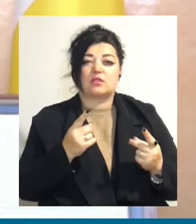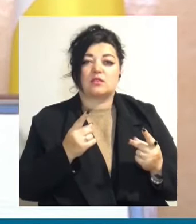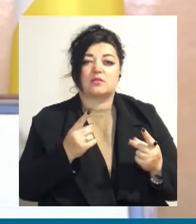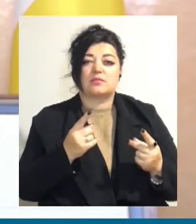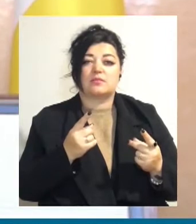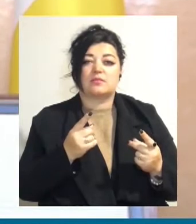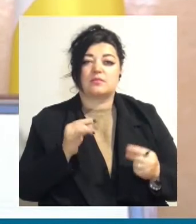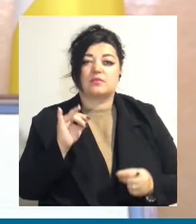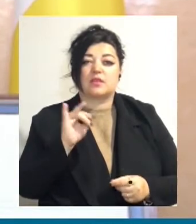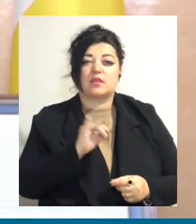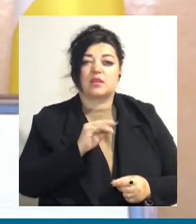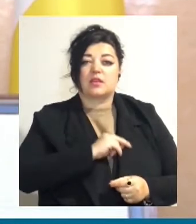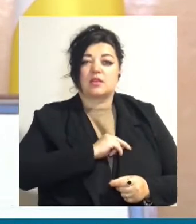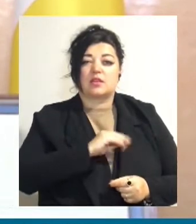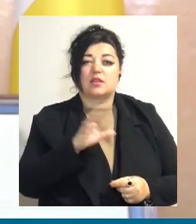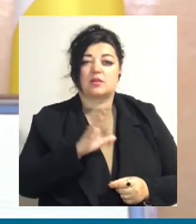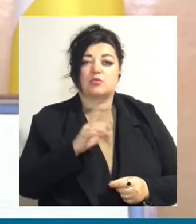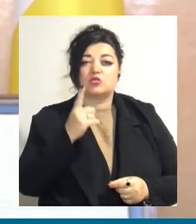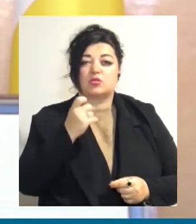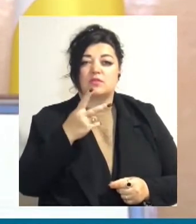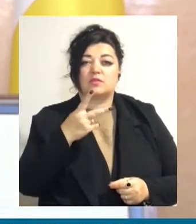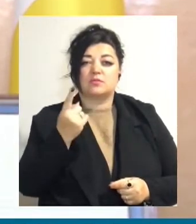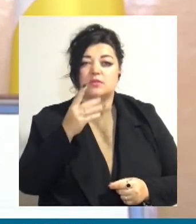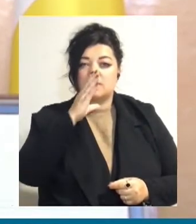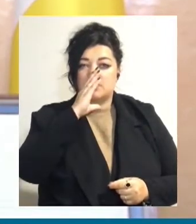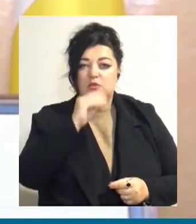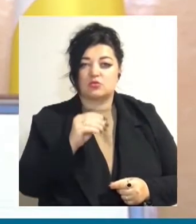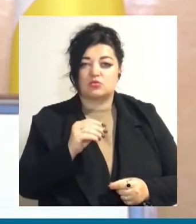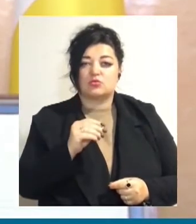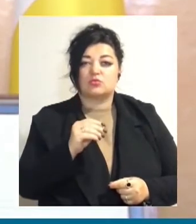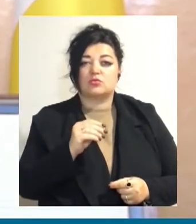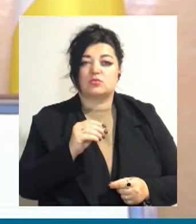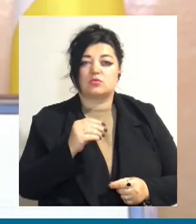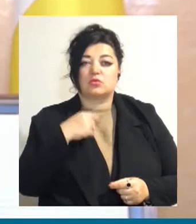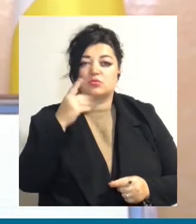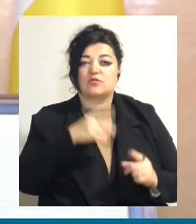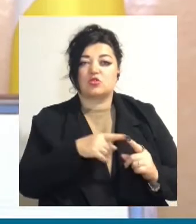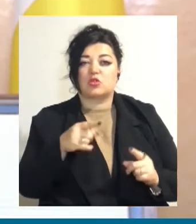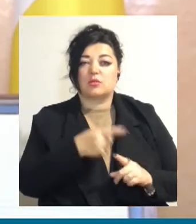Не працює, ну, 21 маршрут, я думаю, течіні, ну, пів часу його